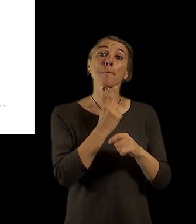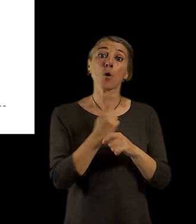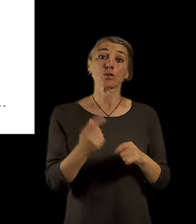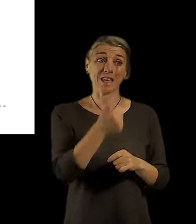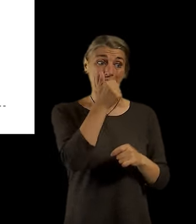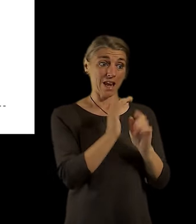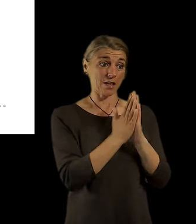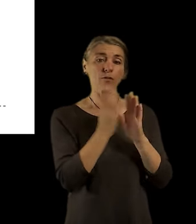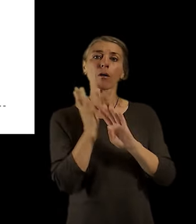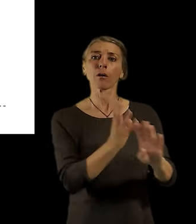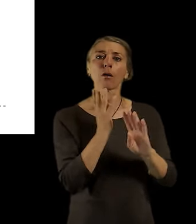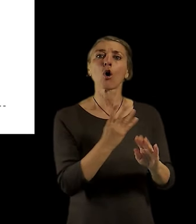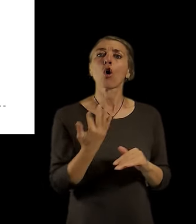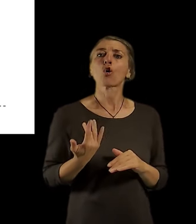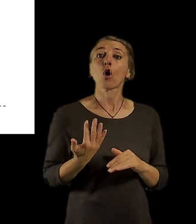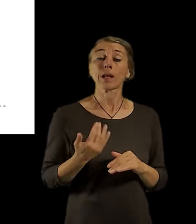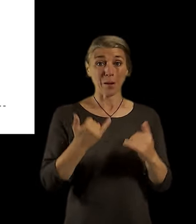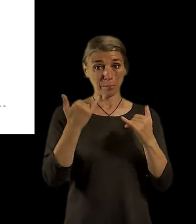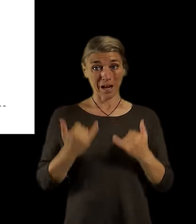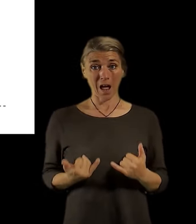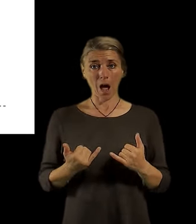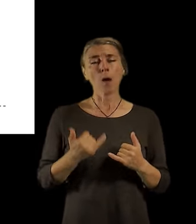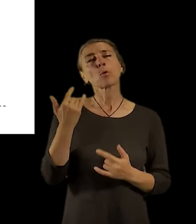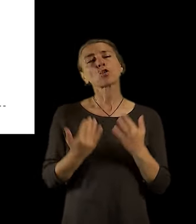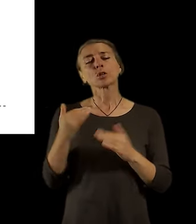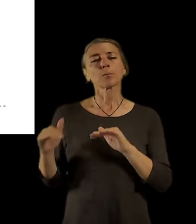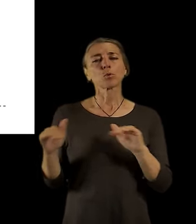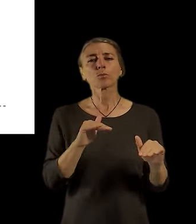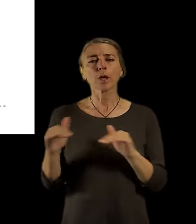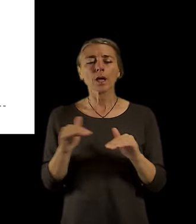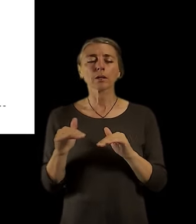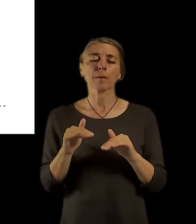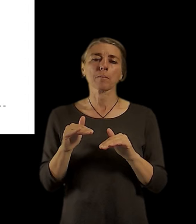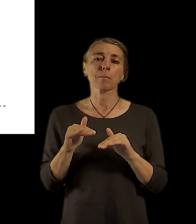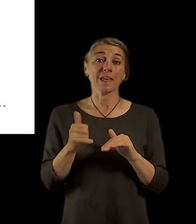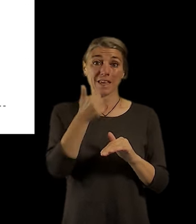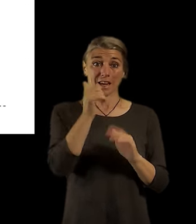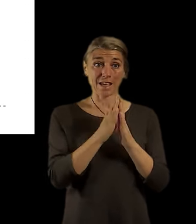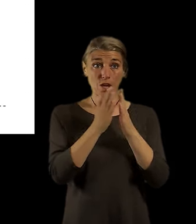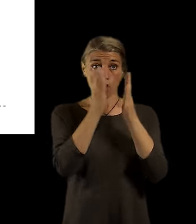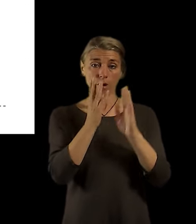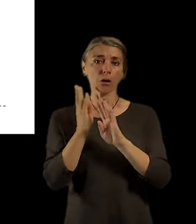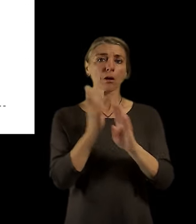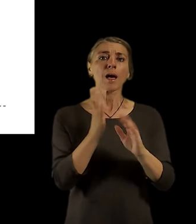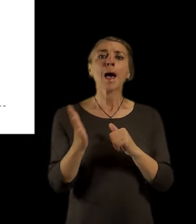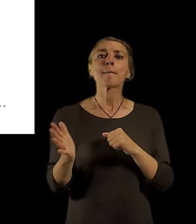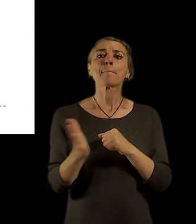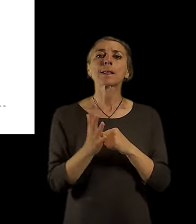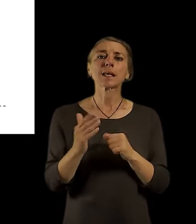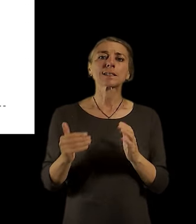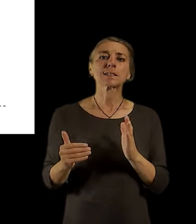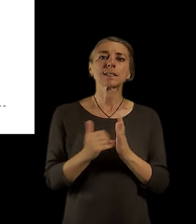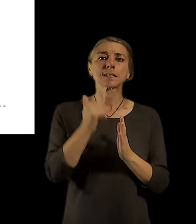knihovnu, tak můžete vidět, že v Praze je v současné době 15 tisíc obyvatel na jednu knihovnu a s tím, jak bude ta populace růst,